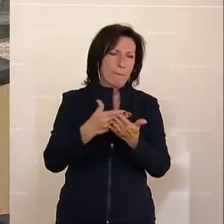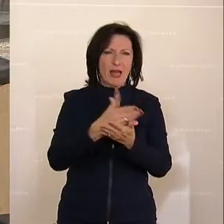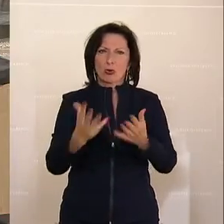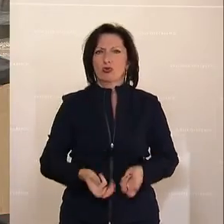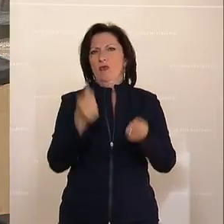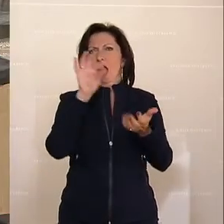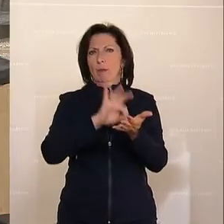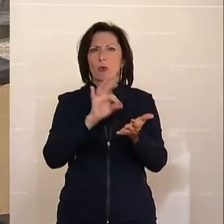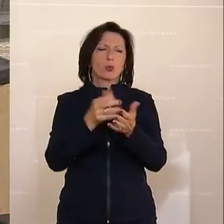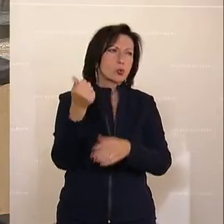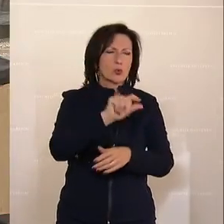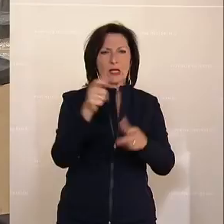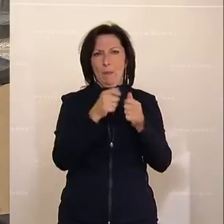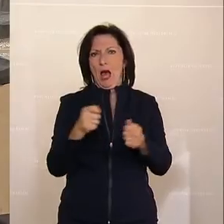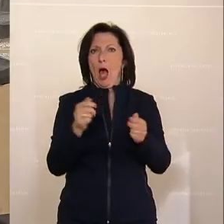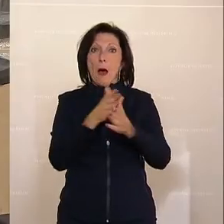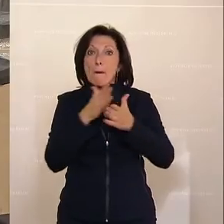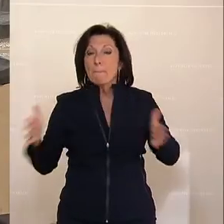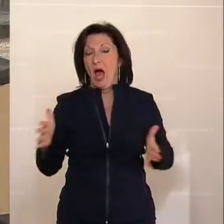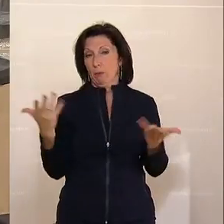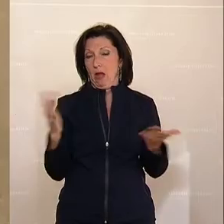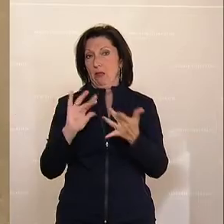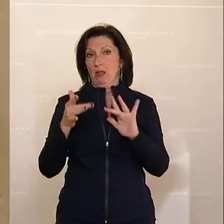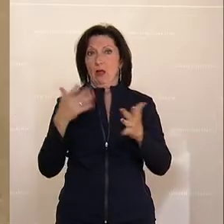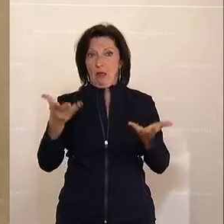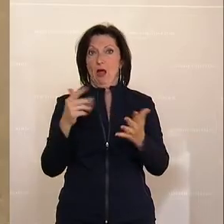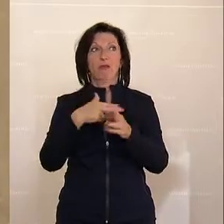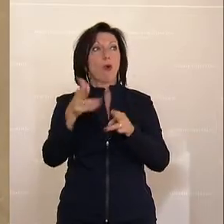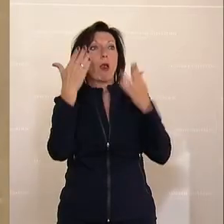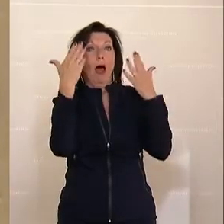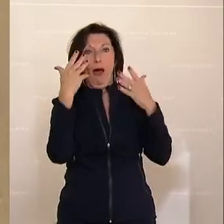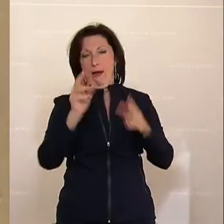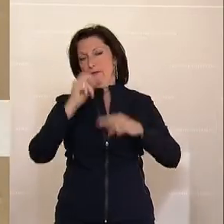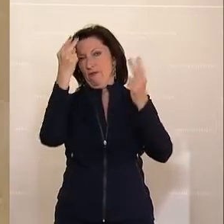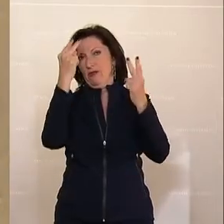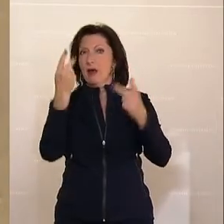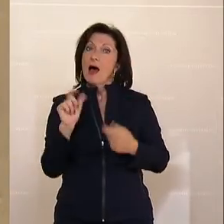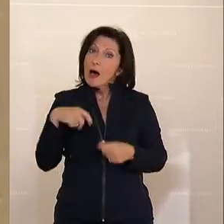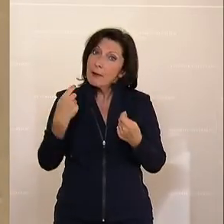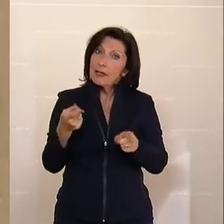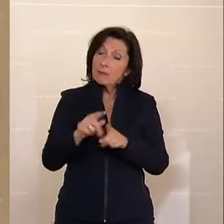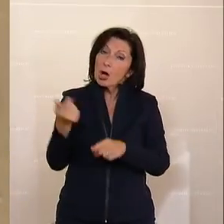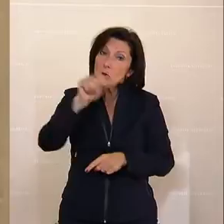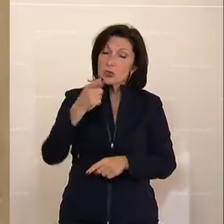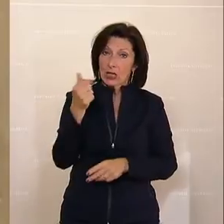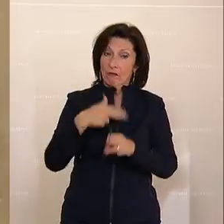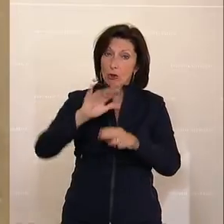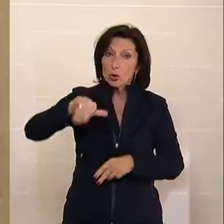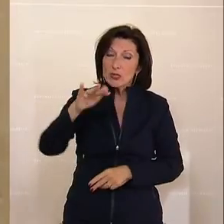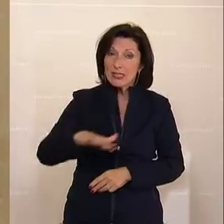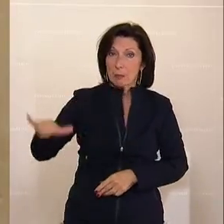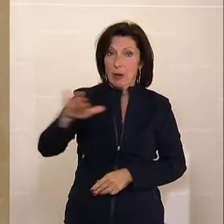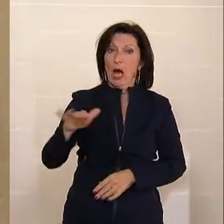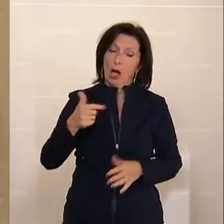Maßnahmen. Ich denke nur an Breitband, wirklich ganz wichtig für den ländlichen Raum. Es gibt aber auch zusätzliche Mittel für die Justiz. Und ich